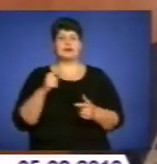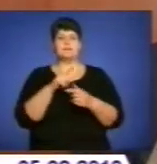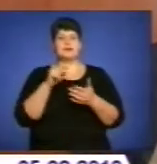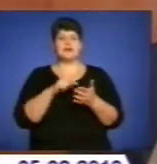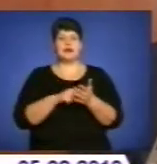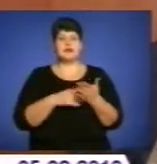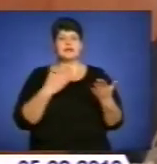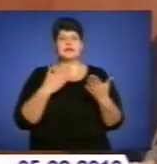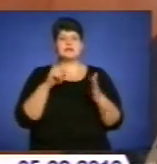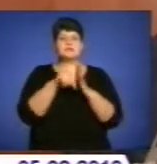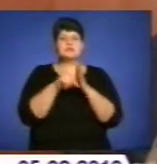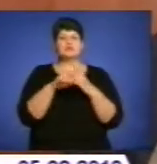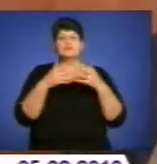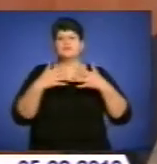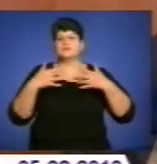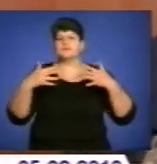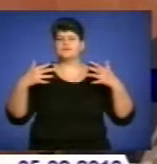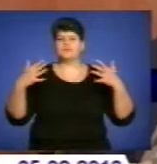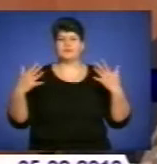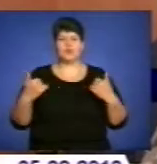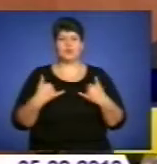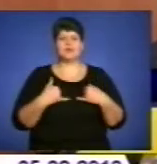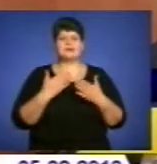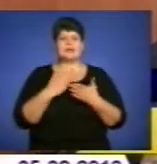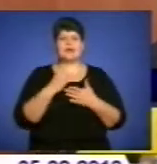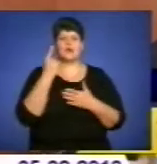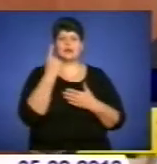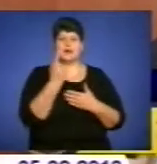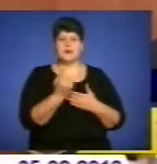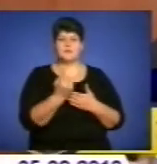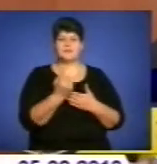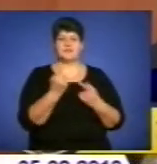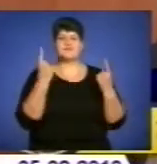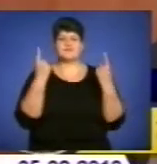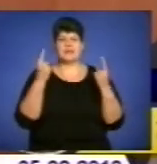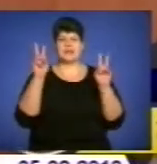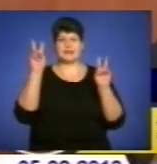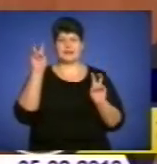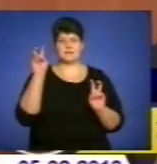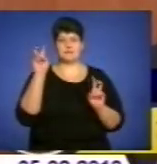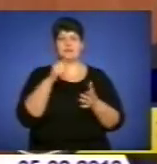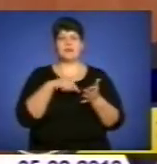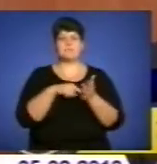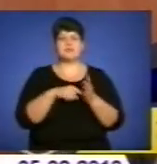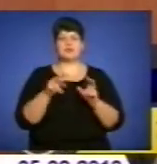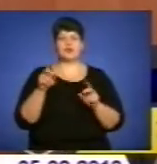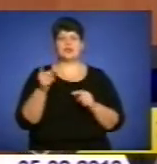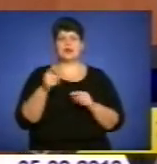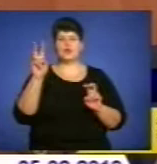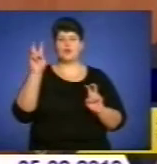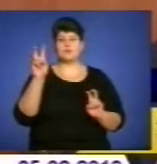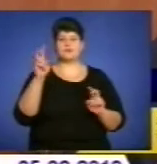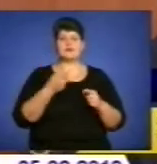щонайрізноманітніший. В нас є одна велика тема – місто Тернопіль. Але місто